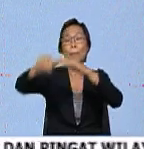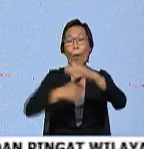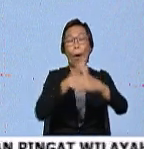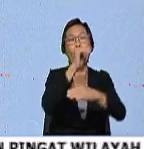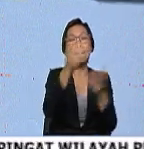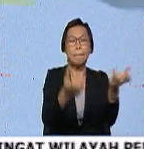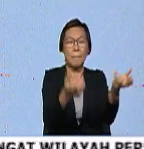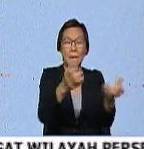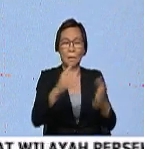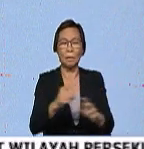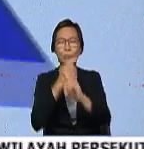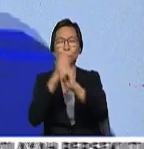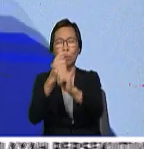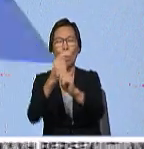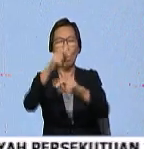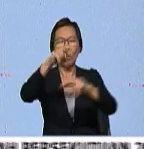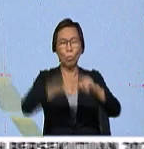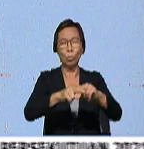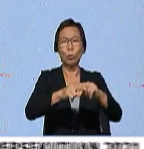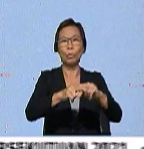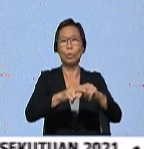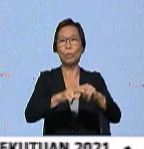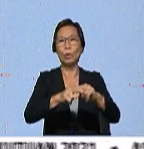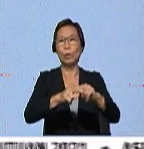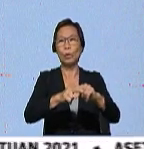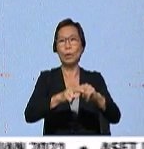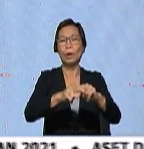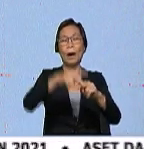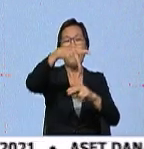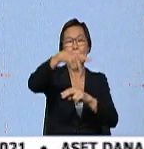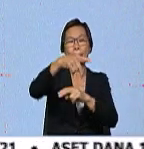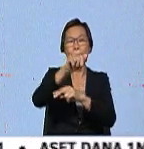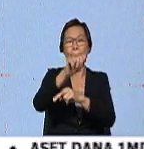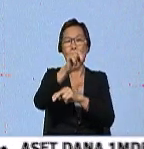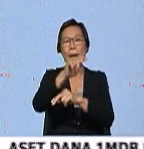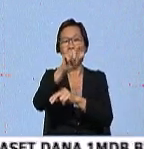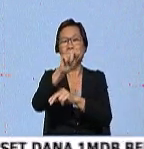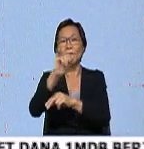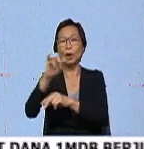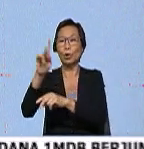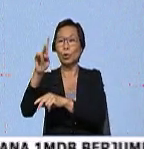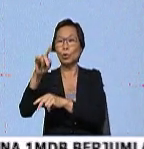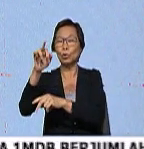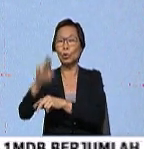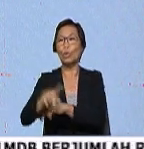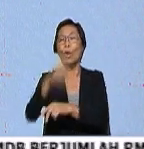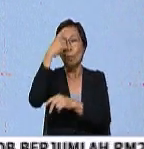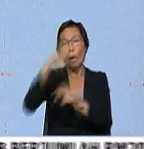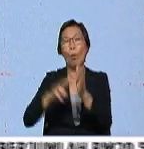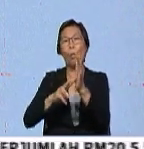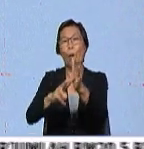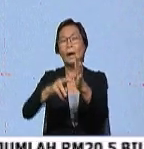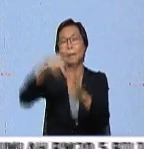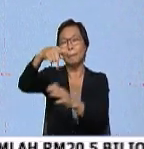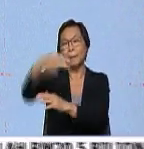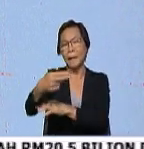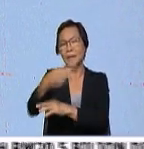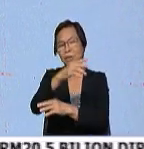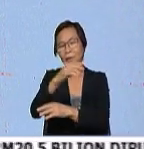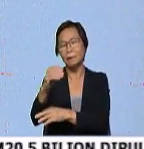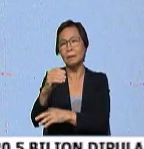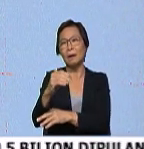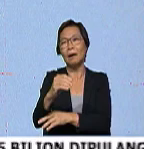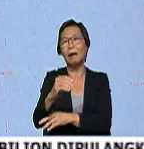Dan kali ini mempertahankan lagi kerusinya di Pantai Kundo tetapi di tiket yang berbeza iaitu bagi PH dan